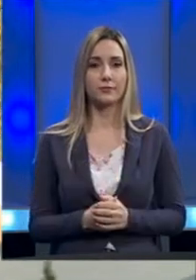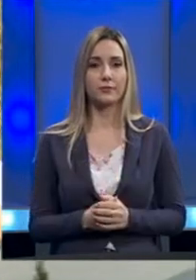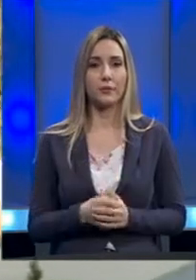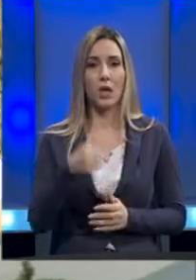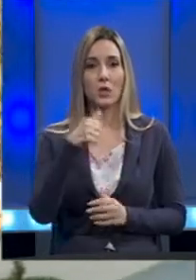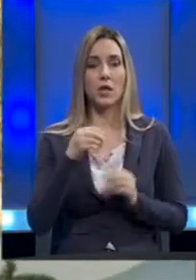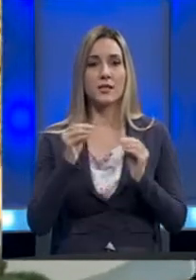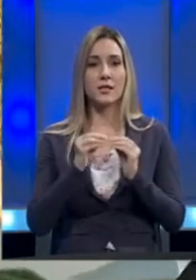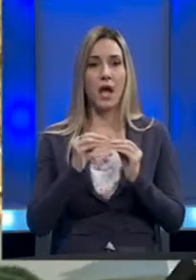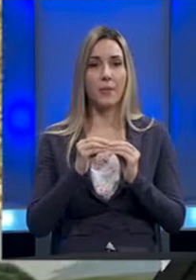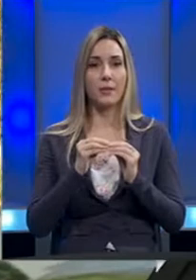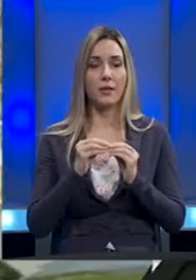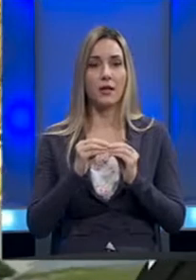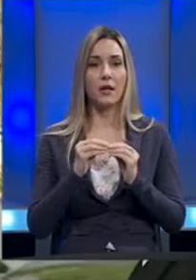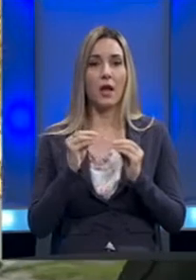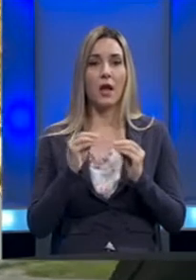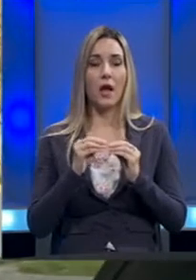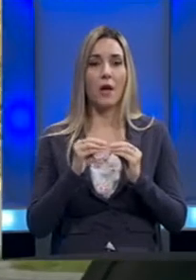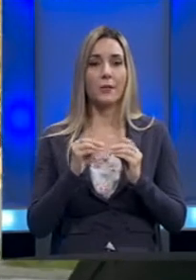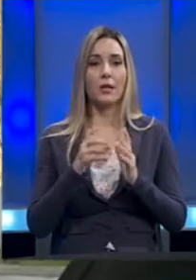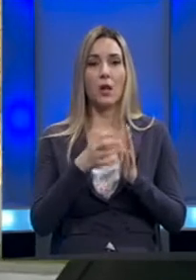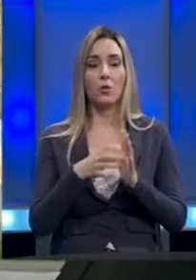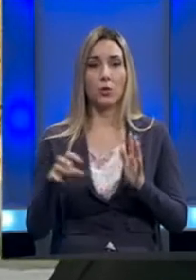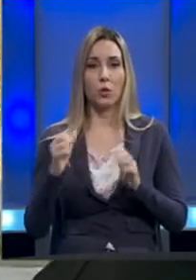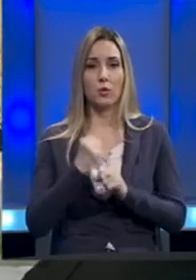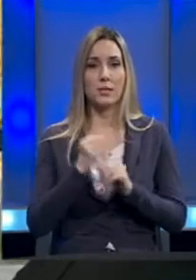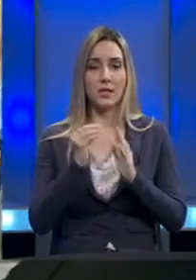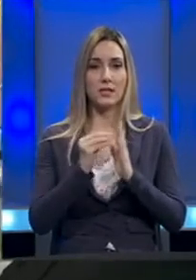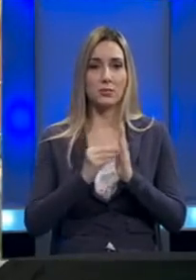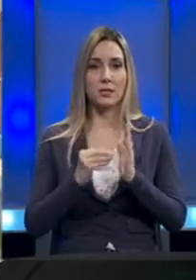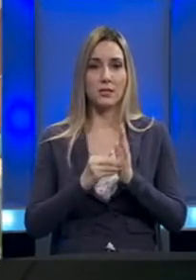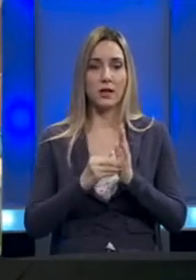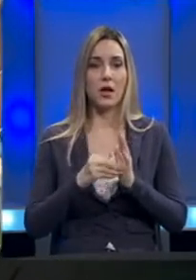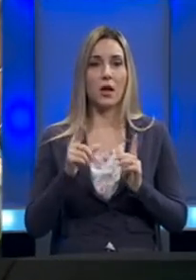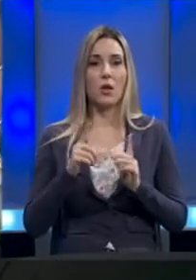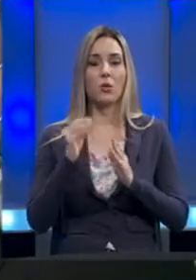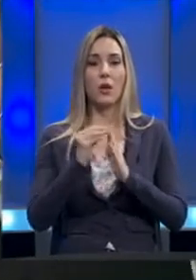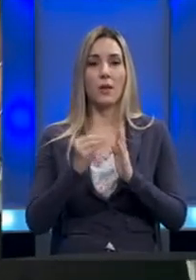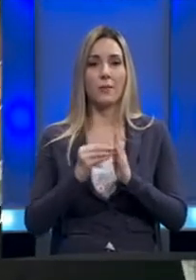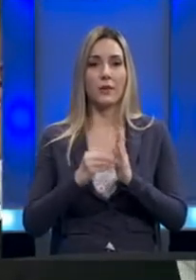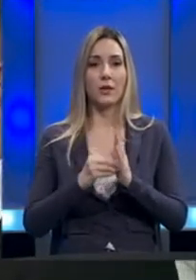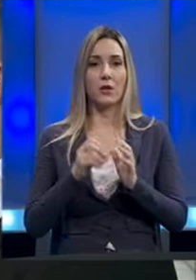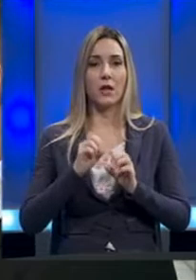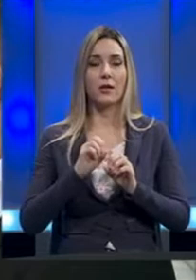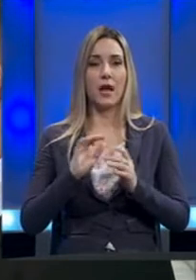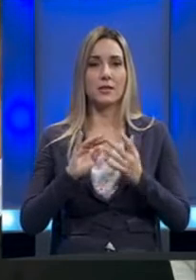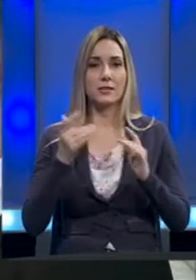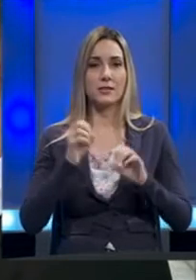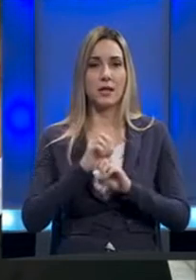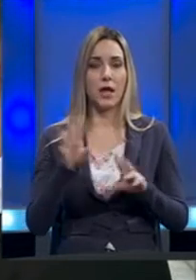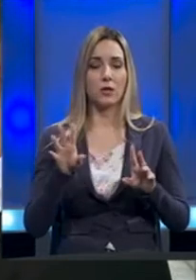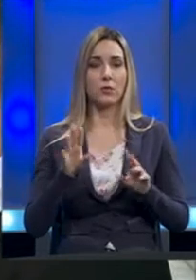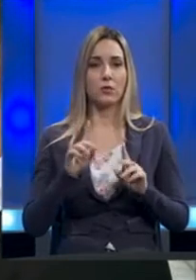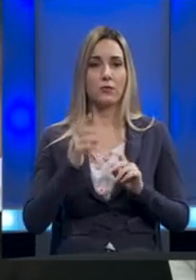za april? April je u toku izrada spiska. Da, tako je. U aprilu je na sajtu Vlade Republike